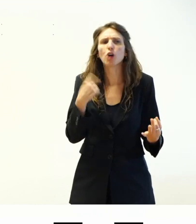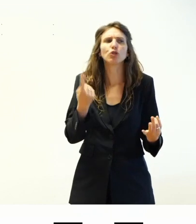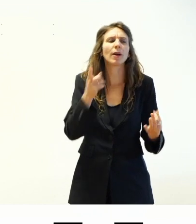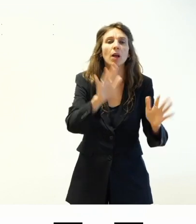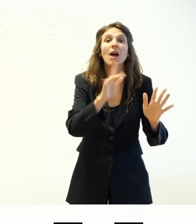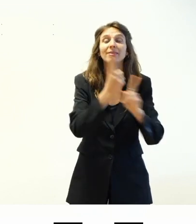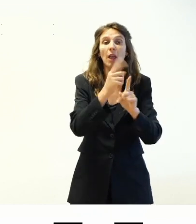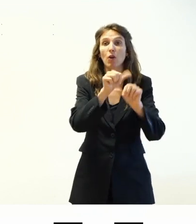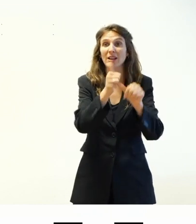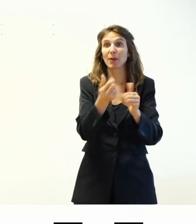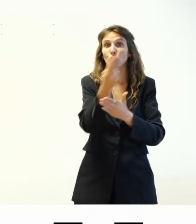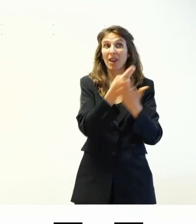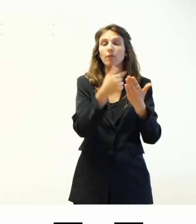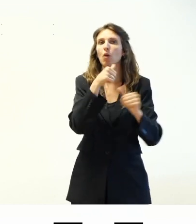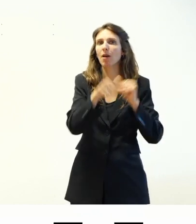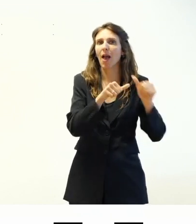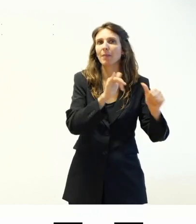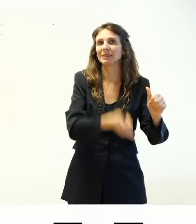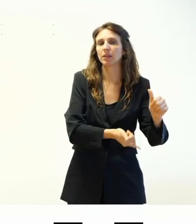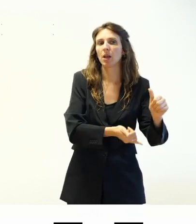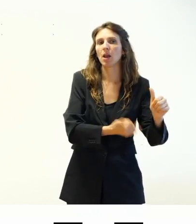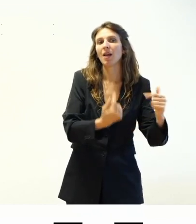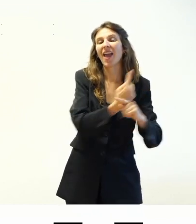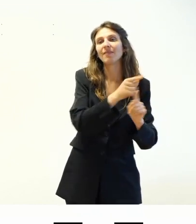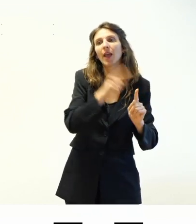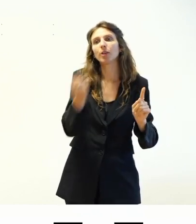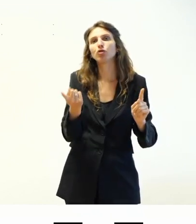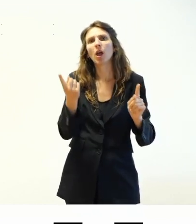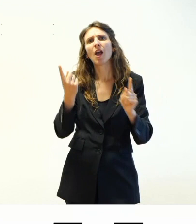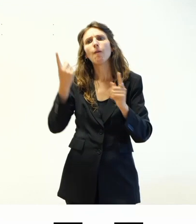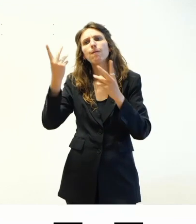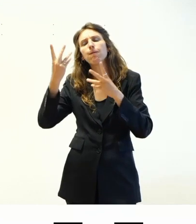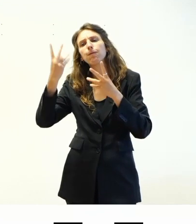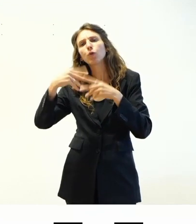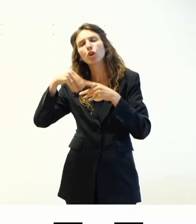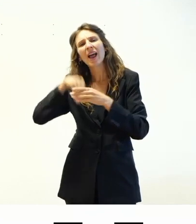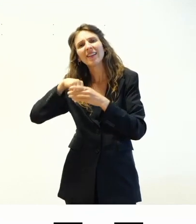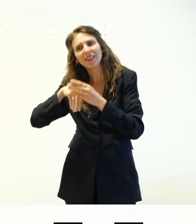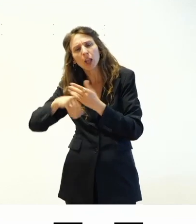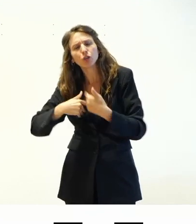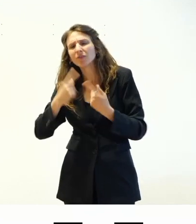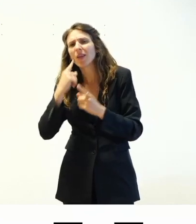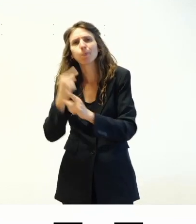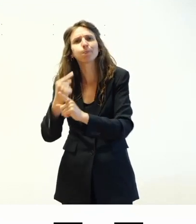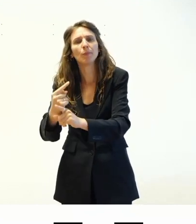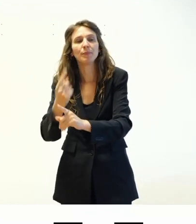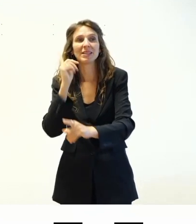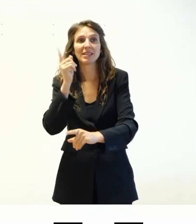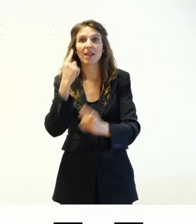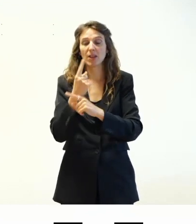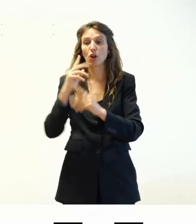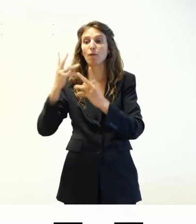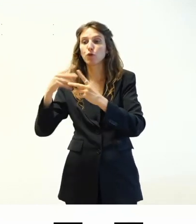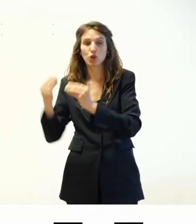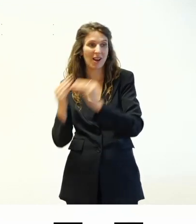'aspetto grafico possa cambiare, ma che la funzionalità resti la stessa. Se io però vado a mettere delle funzionalità nel tema,